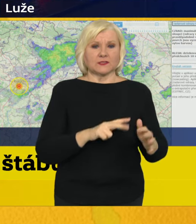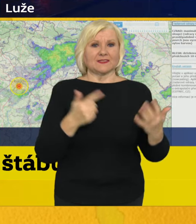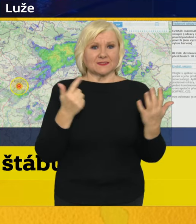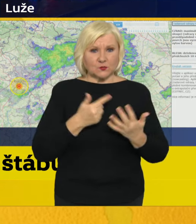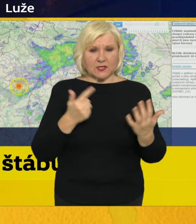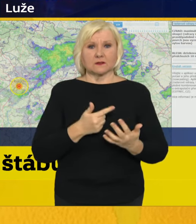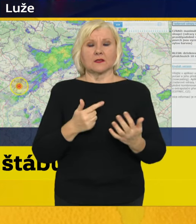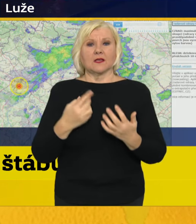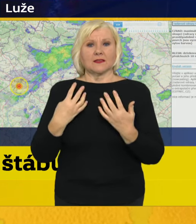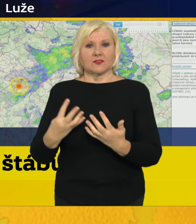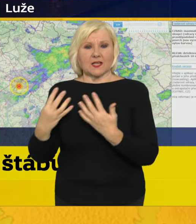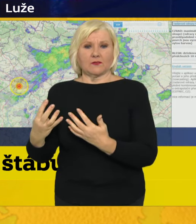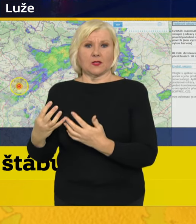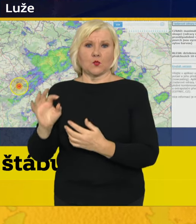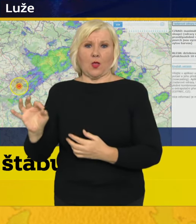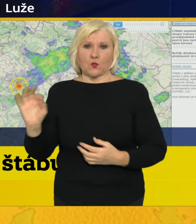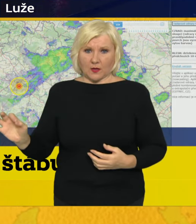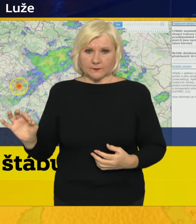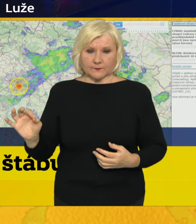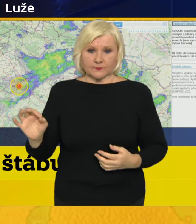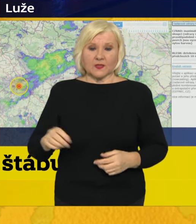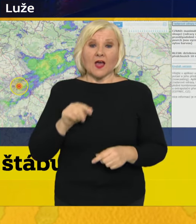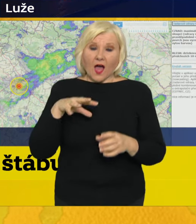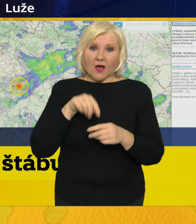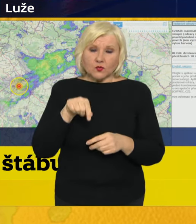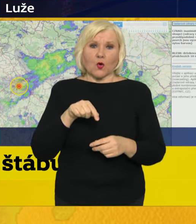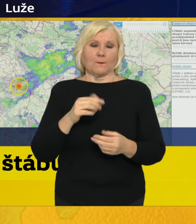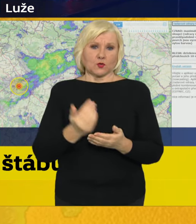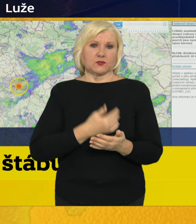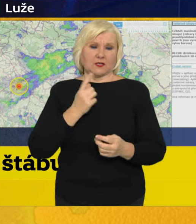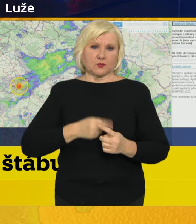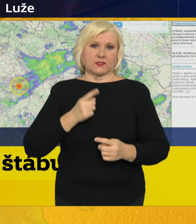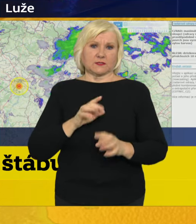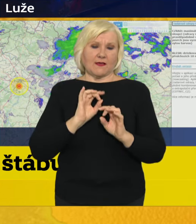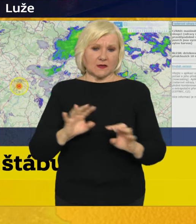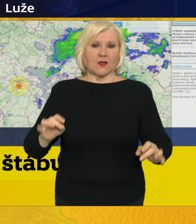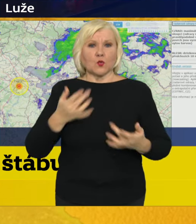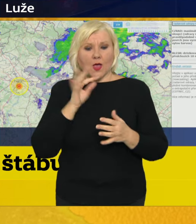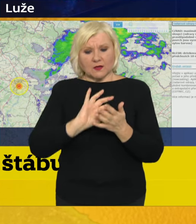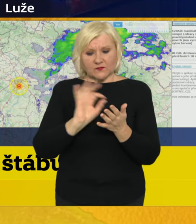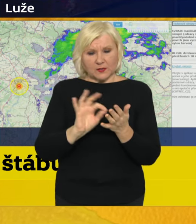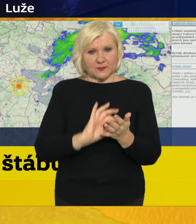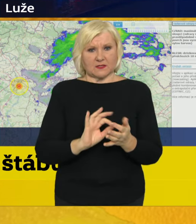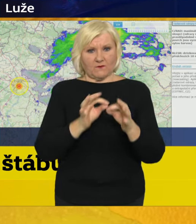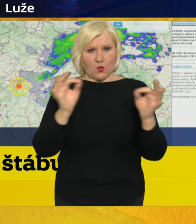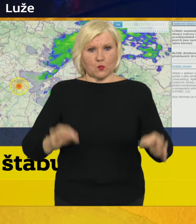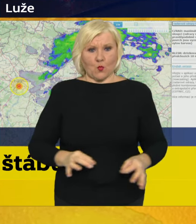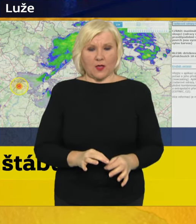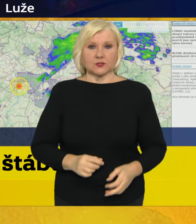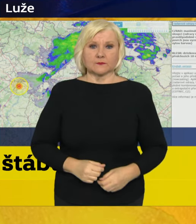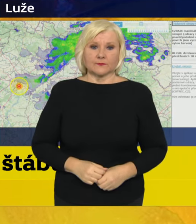99 00. Tam dostanete konkrétní radu s vyplněním daného formuláře.